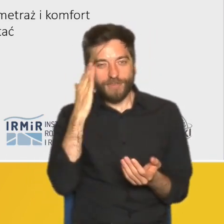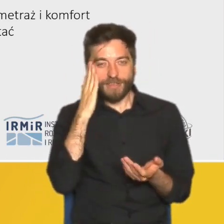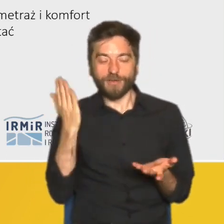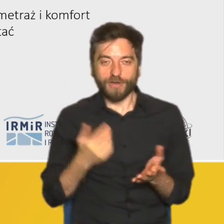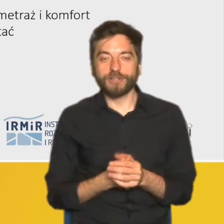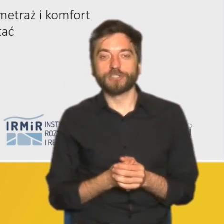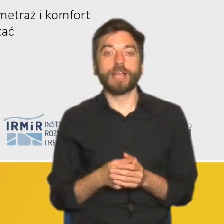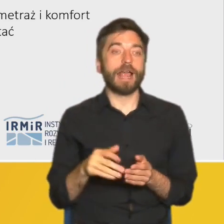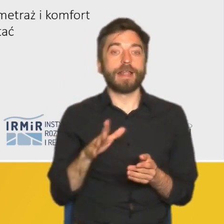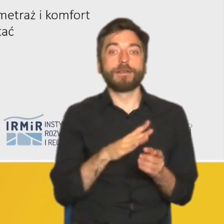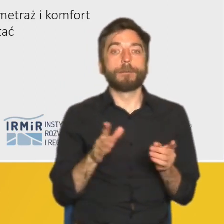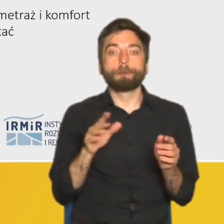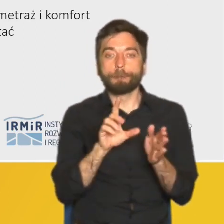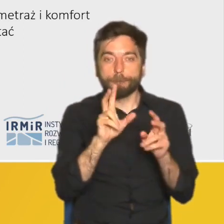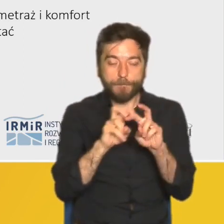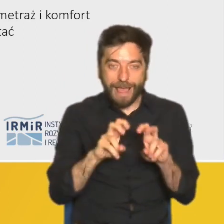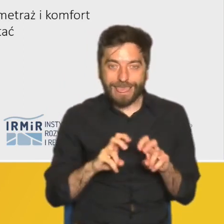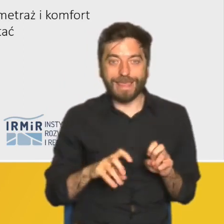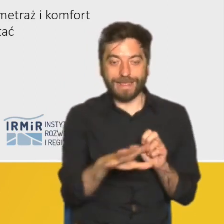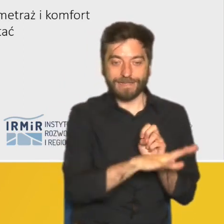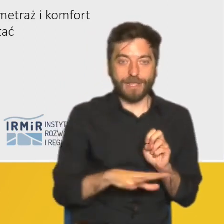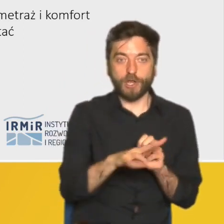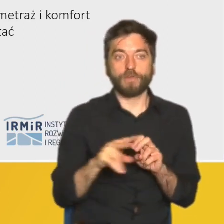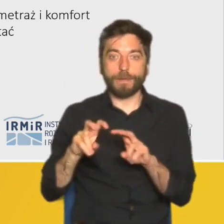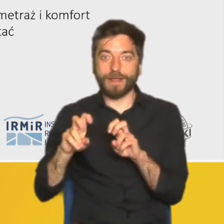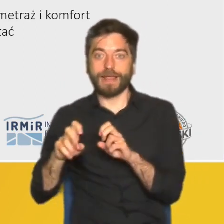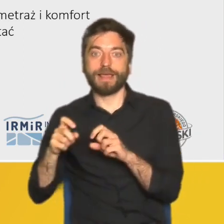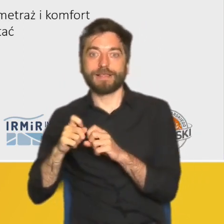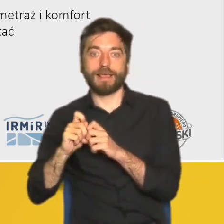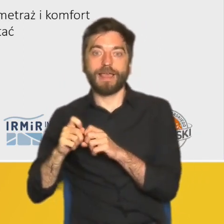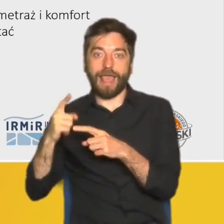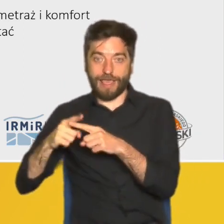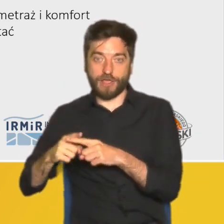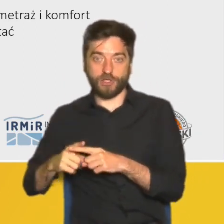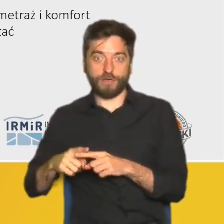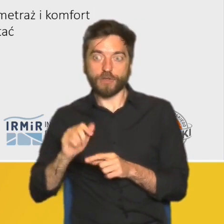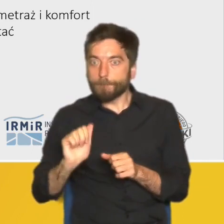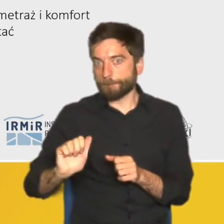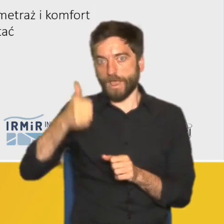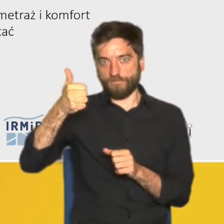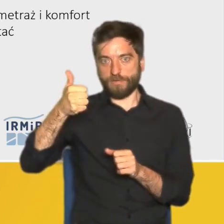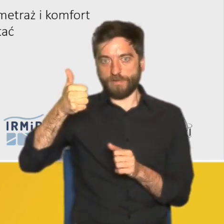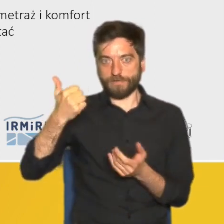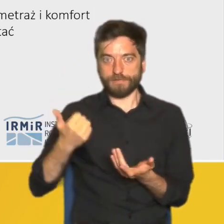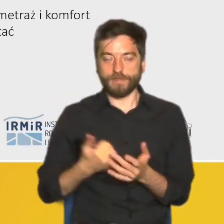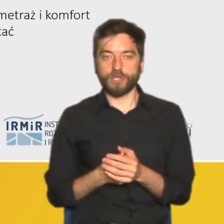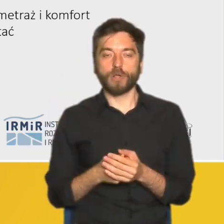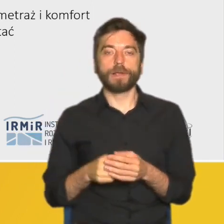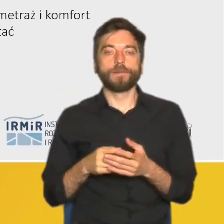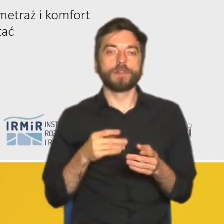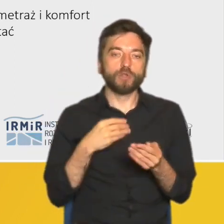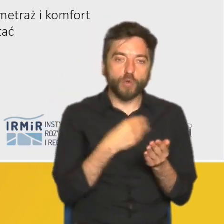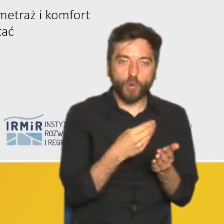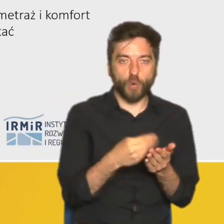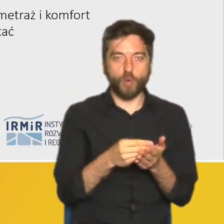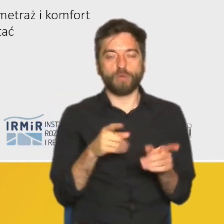zarówno w badaniach terenowych, jak i w badaniach ankietowych to zawsze zdecydowanie lądowało na pierwszym miejscu. I sposób dojścia do nieruchomości, czy to był zakup, czy